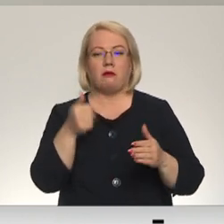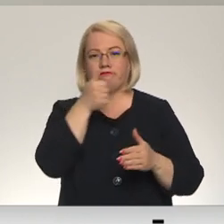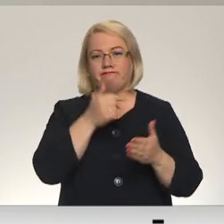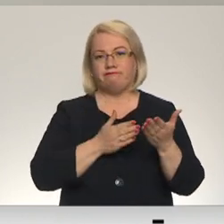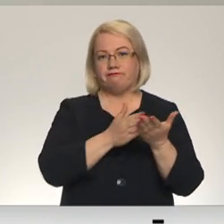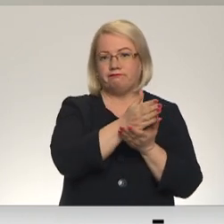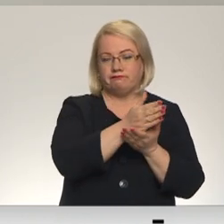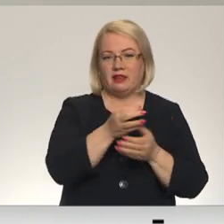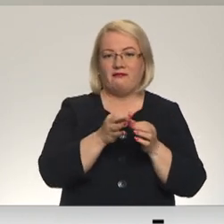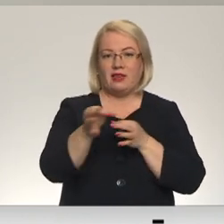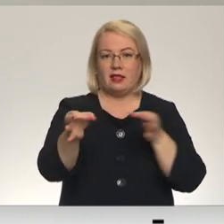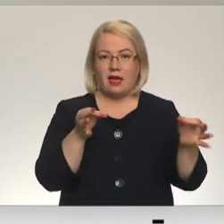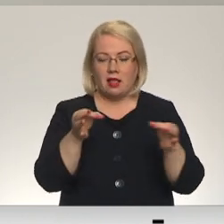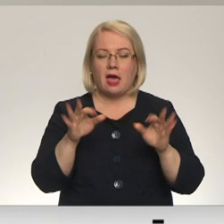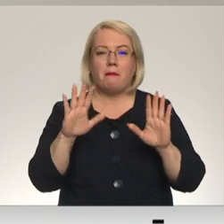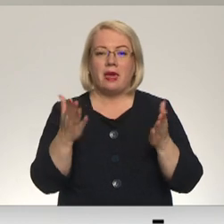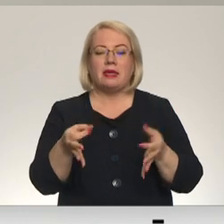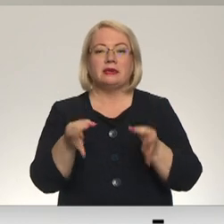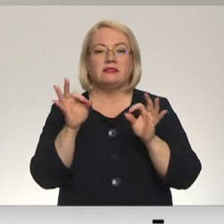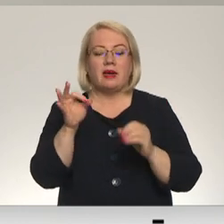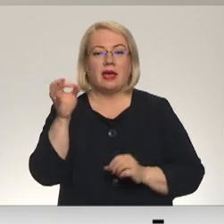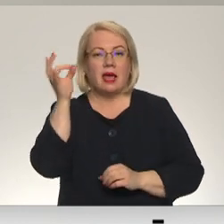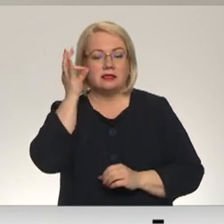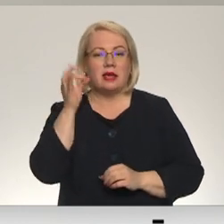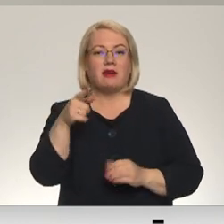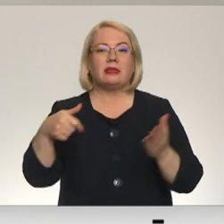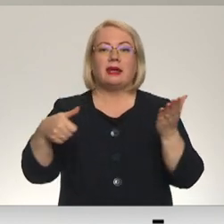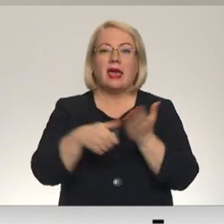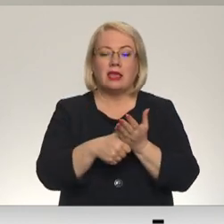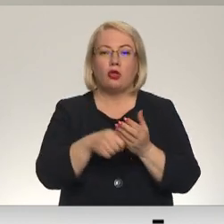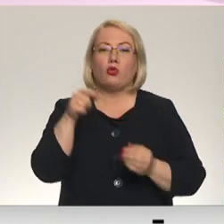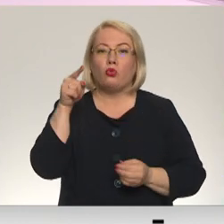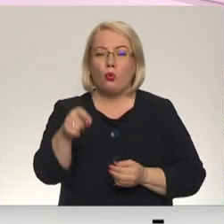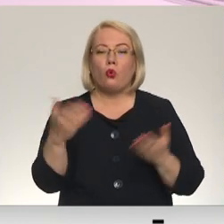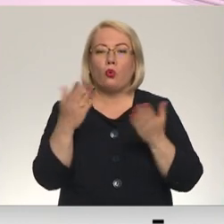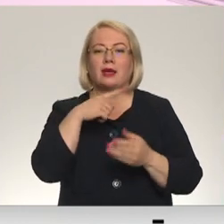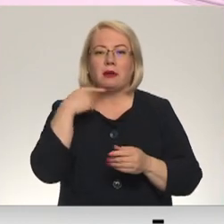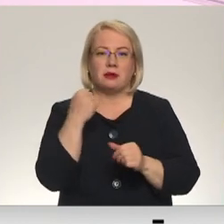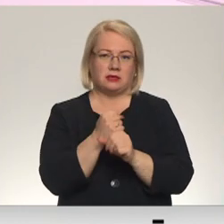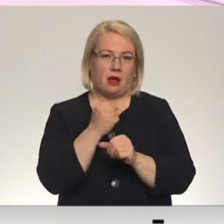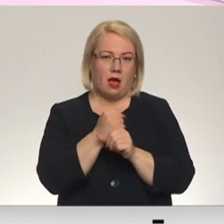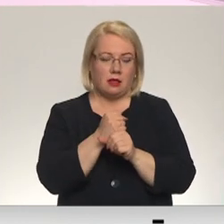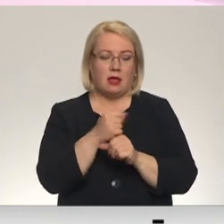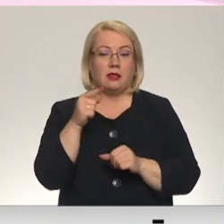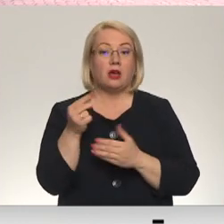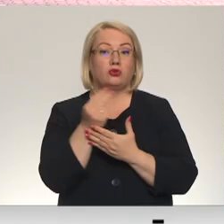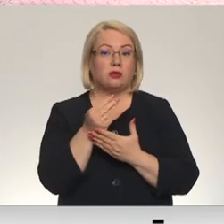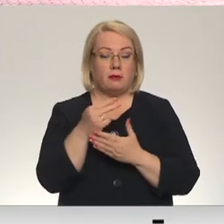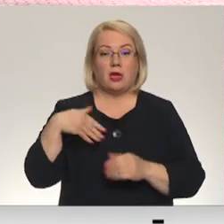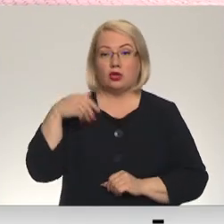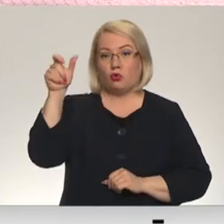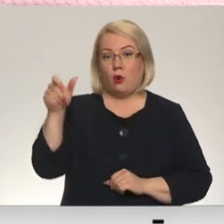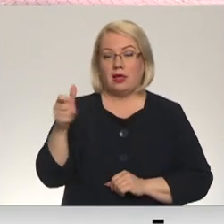teritorijā, bet tad atkal svarīgi atcerēties to, reģistrēties tur, kur gribēs strādāt. Tās nozīmē, ja skolēns dzīvo